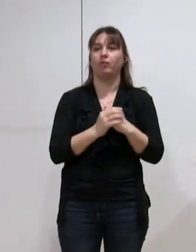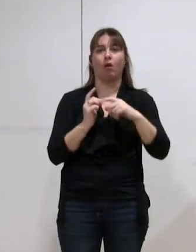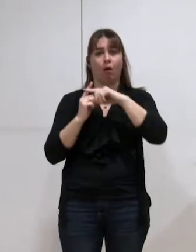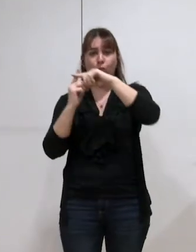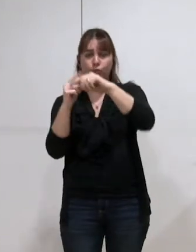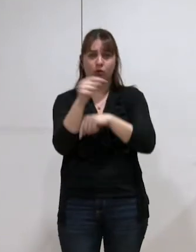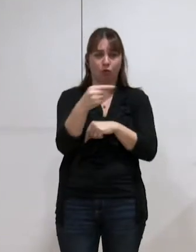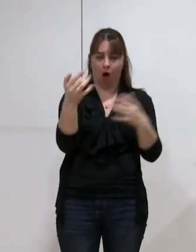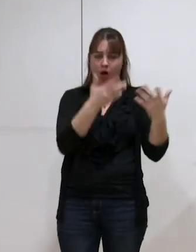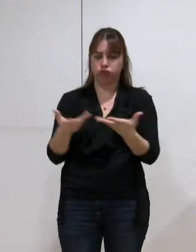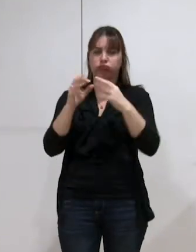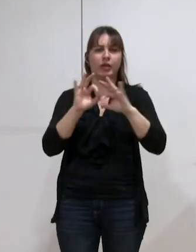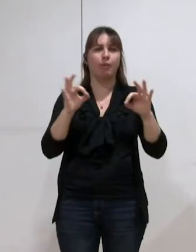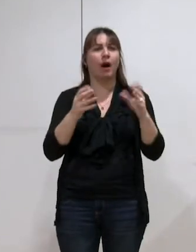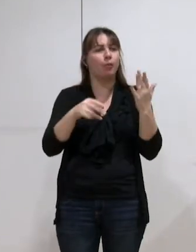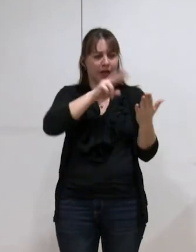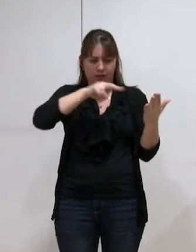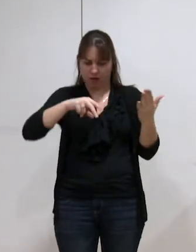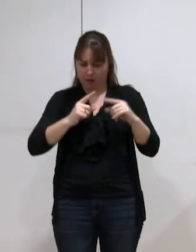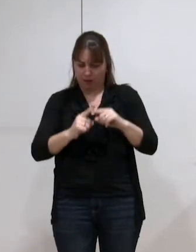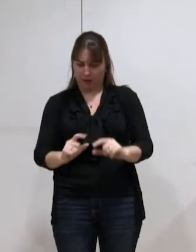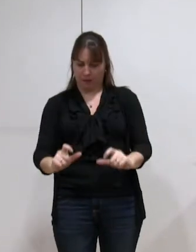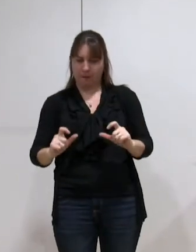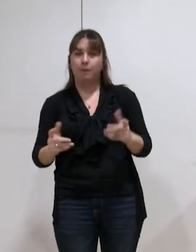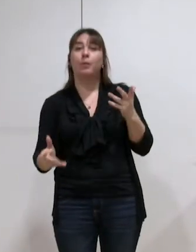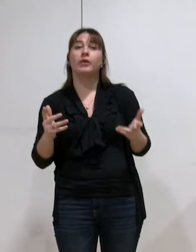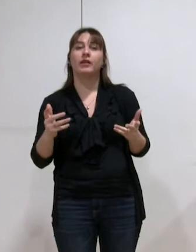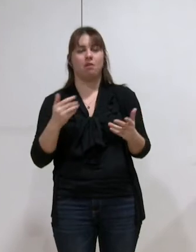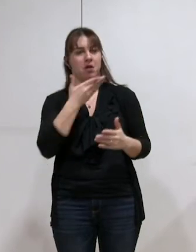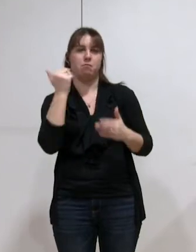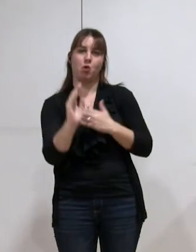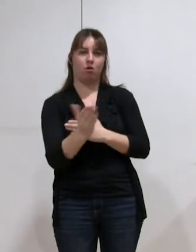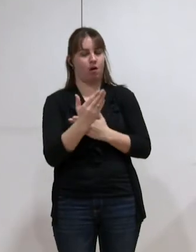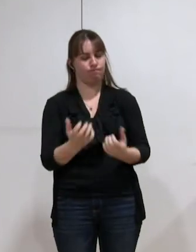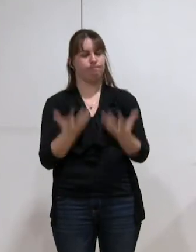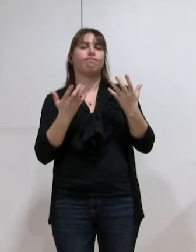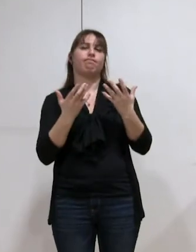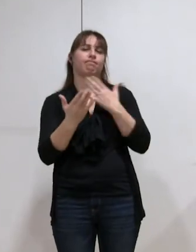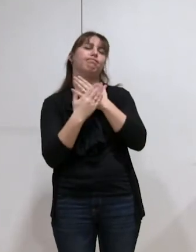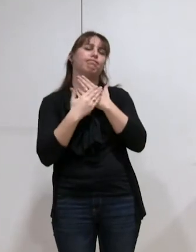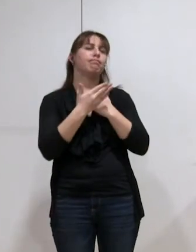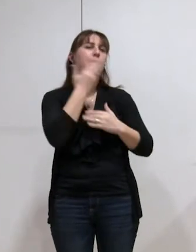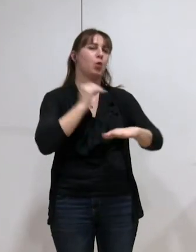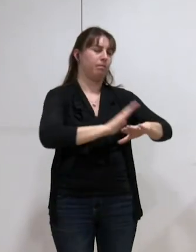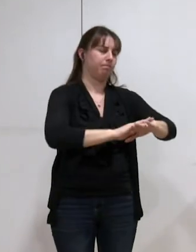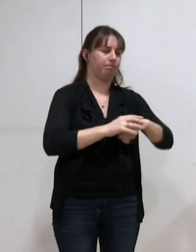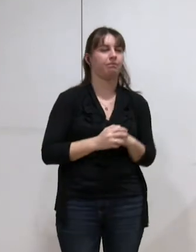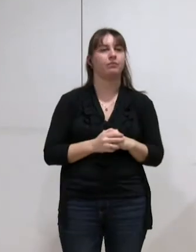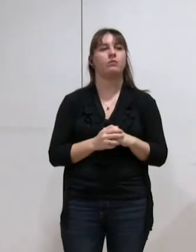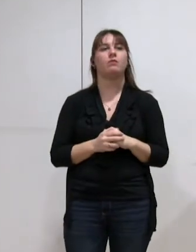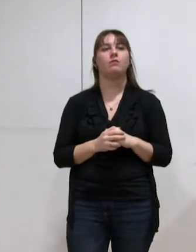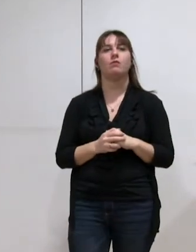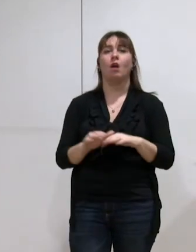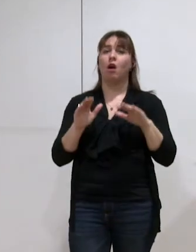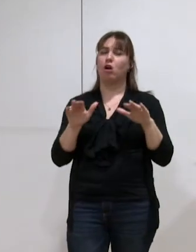On doit la retrouver quelque part en tout petit. J'aurais aimé quand même que dans le rapport on nous l'indique un petit peu. Alors évidemment, il y a pas mal de questions qui se